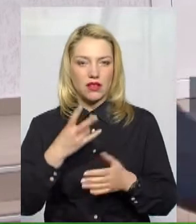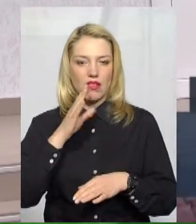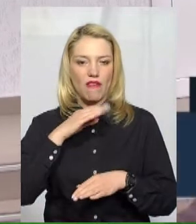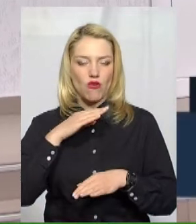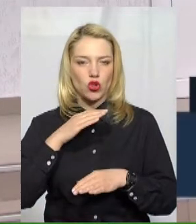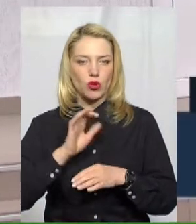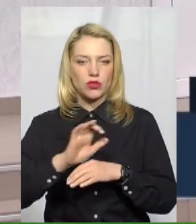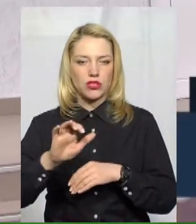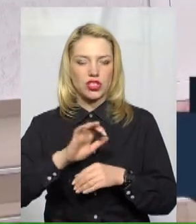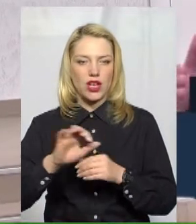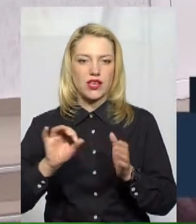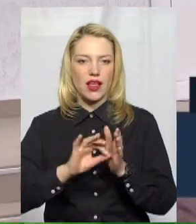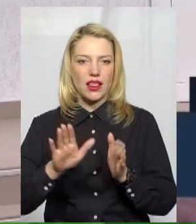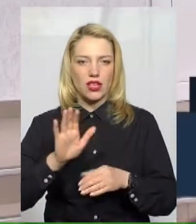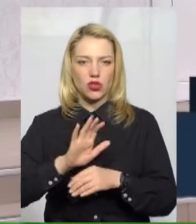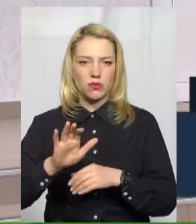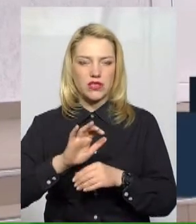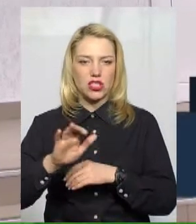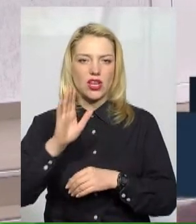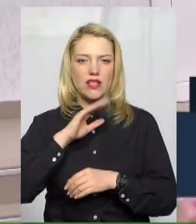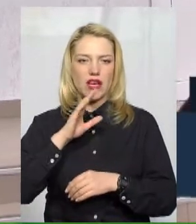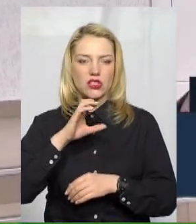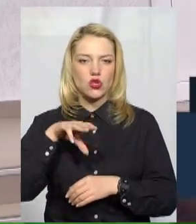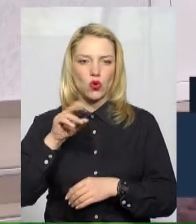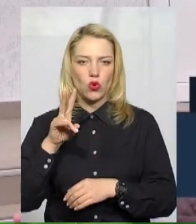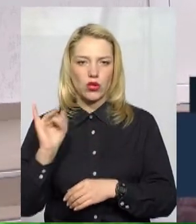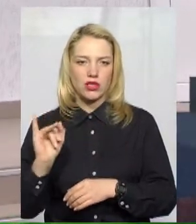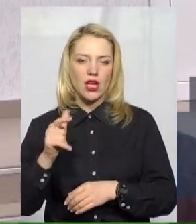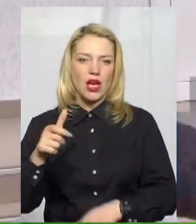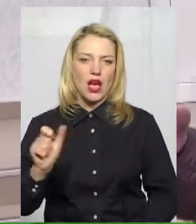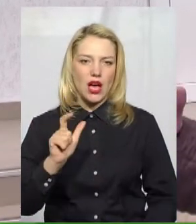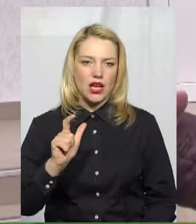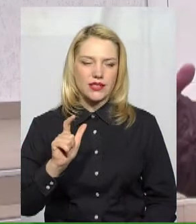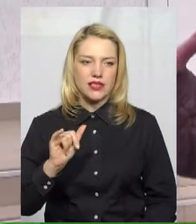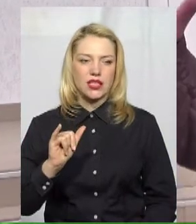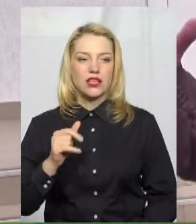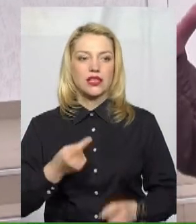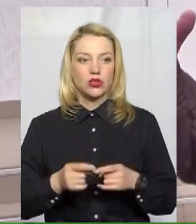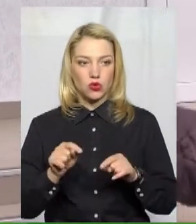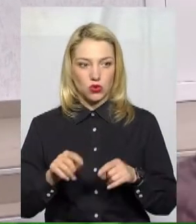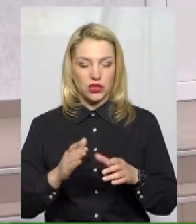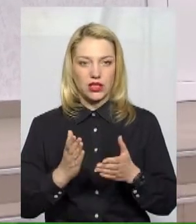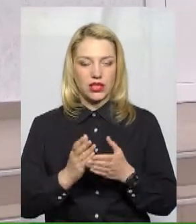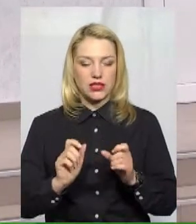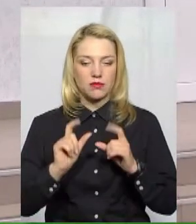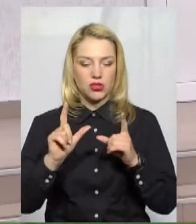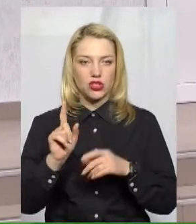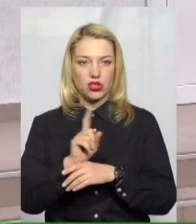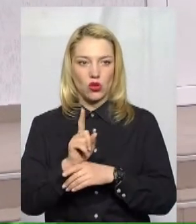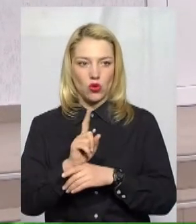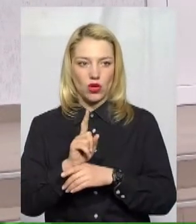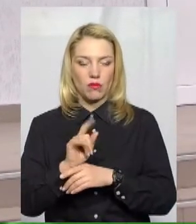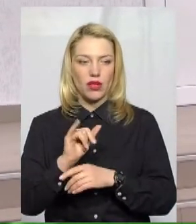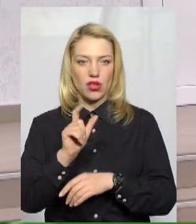електропостачання, водовідведення, газ для підігріву води. Тобто, тут, якби збільшені норми, зрозуміло, громадяни